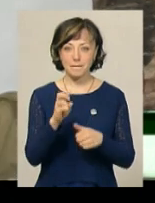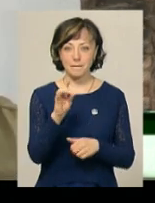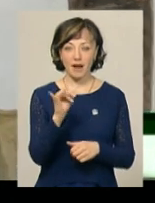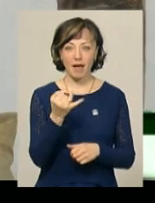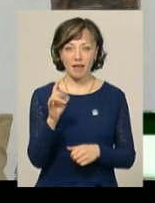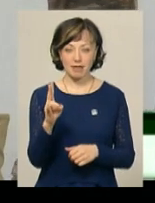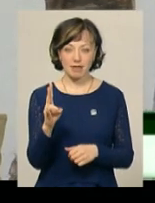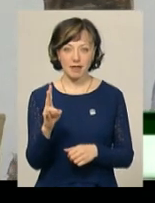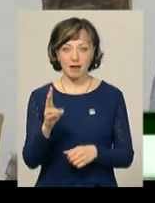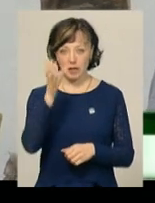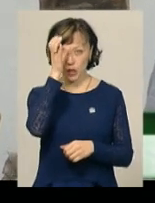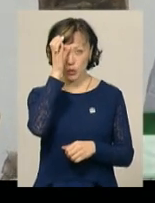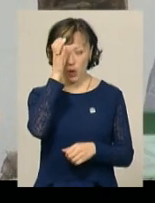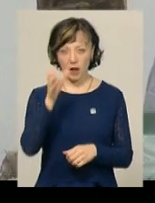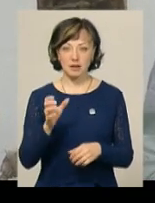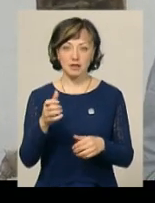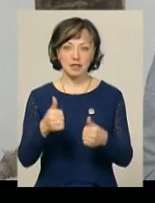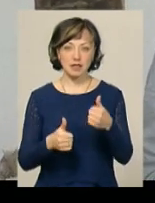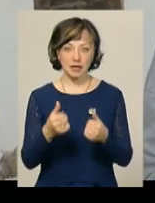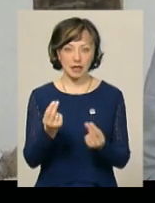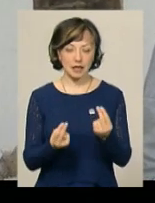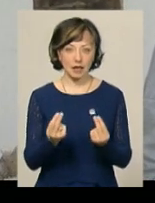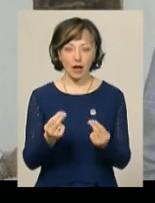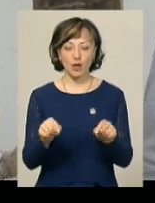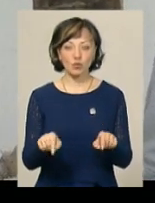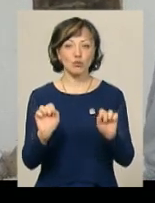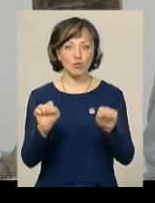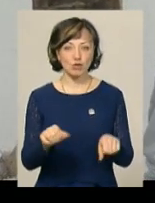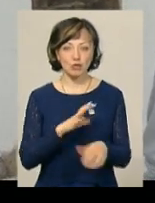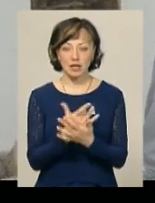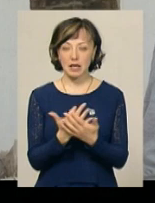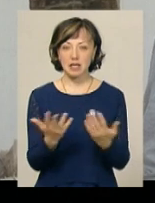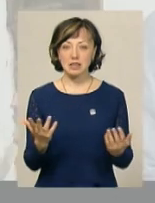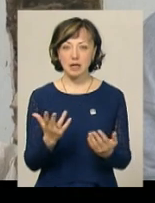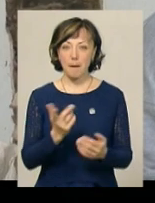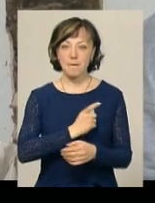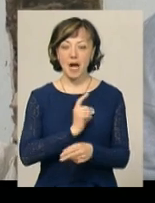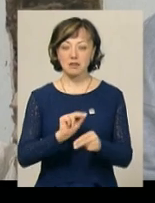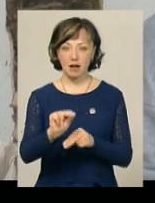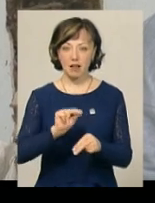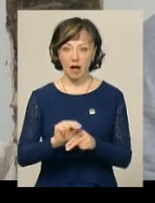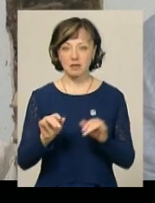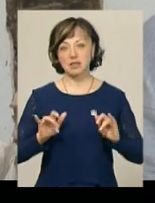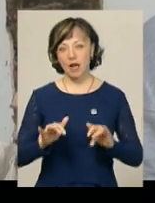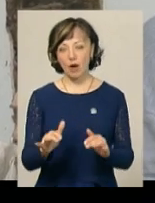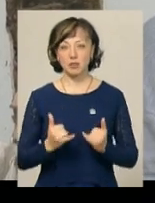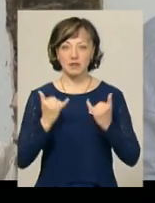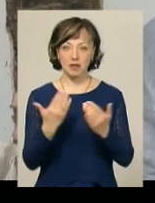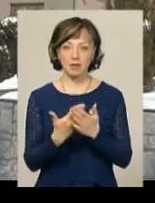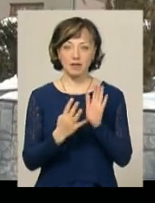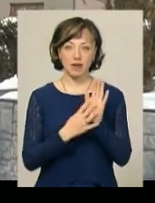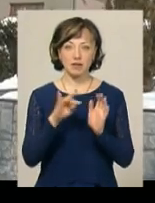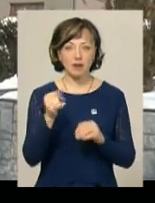інтелектуальні ігри. Тут можуть бути різні майстер-класи, заходи присвячені, наприклад, 9